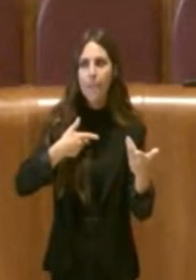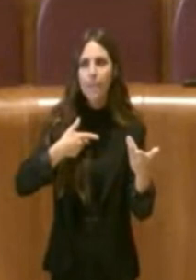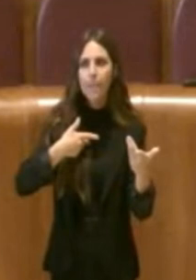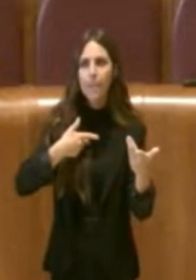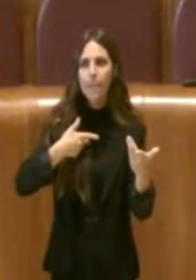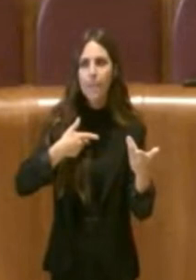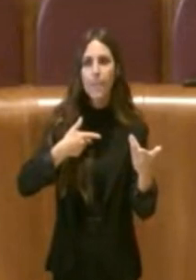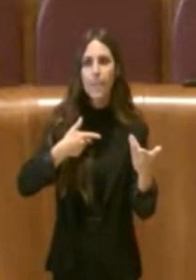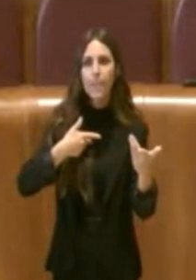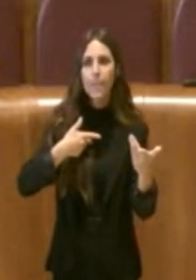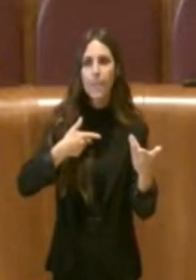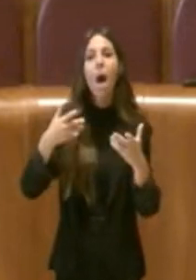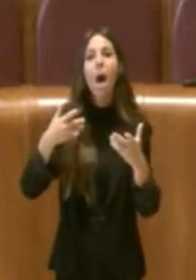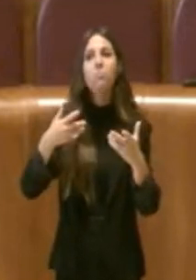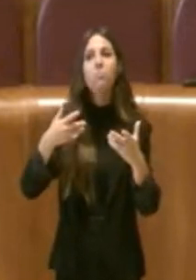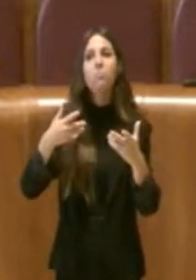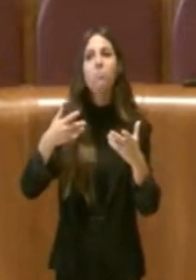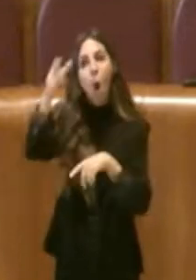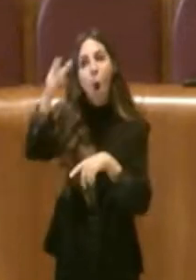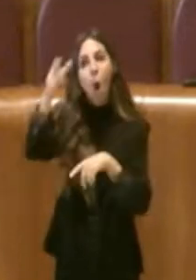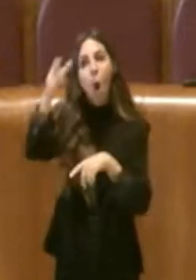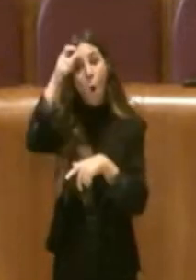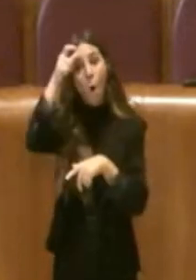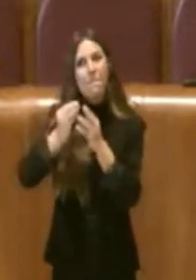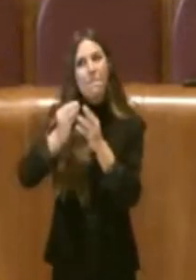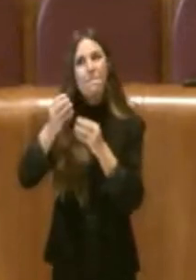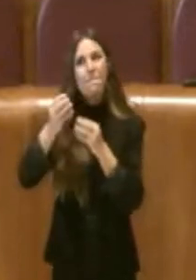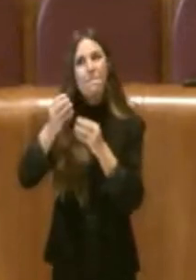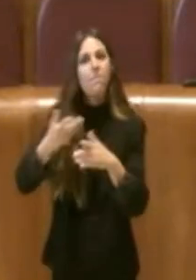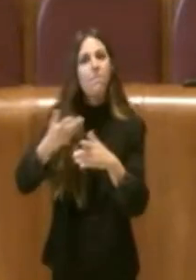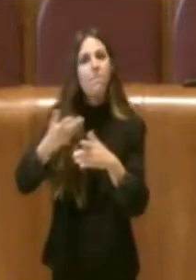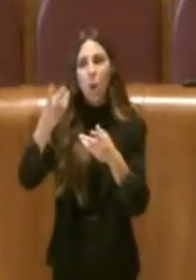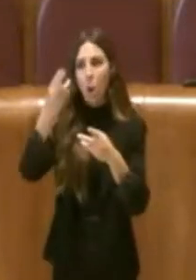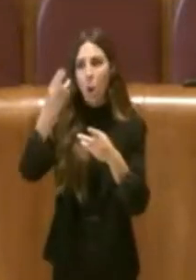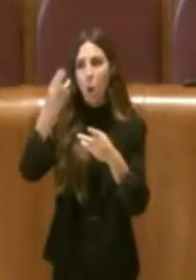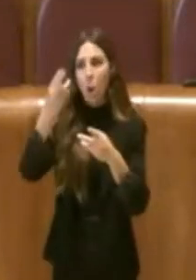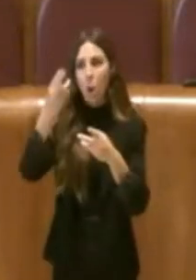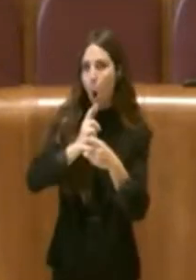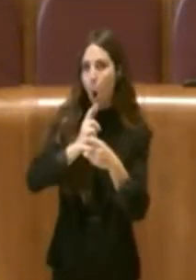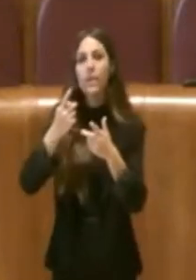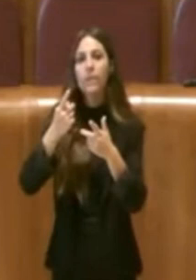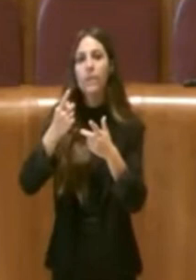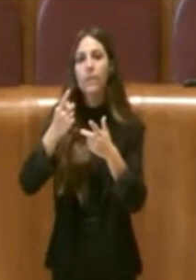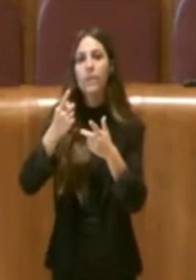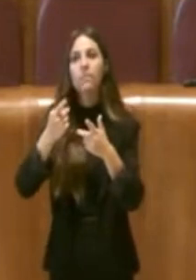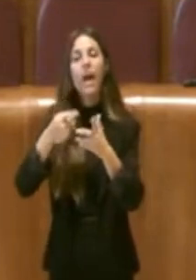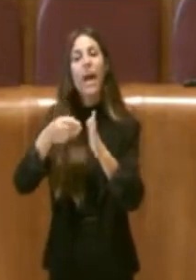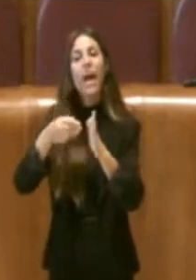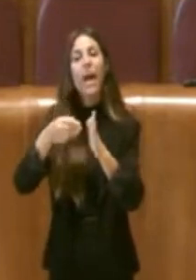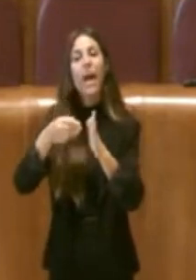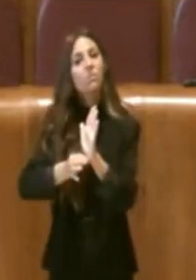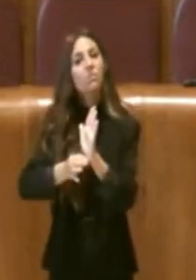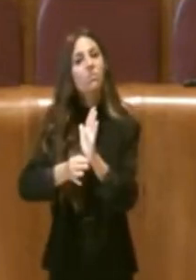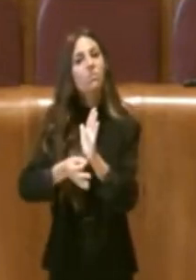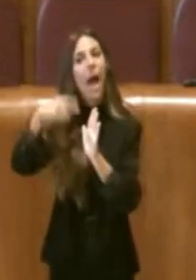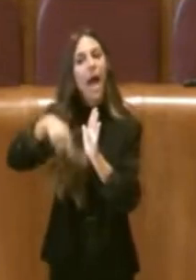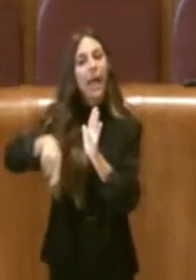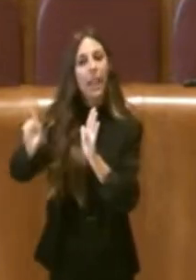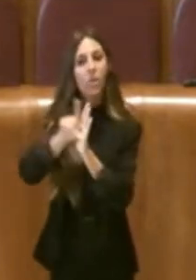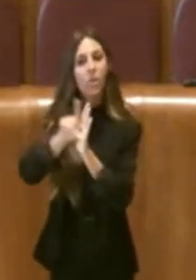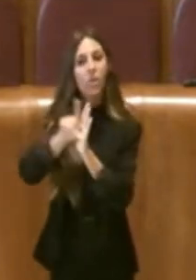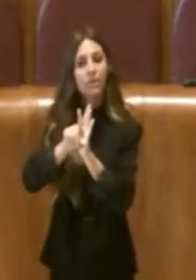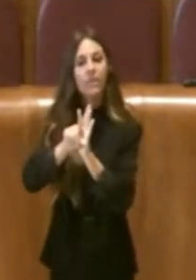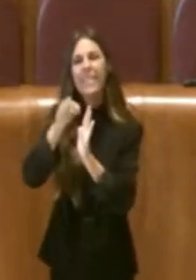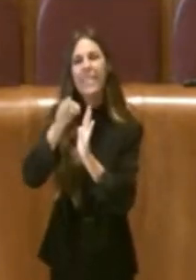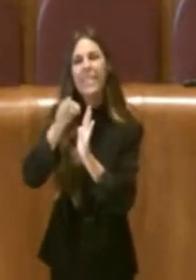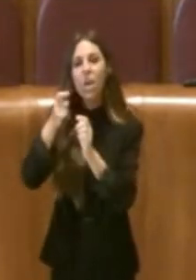in capo ai medesimi organi di governo delle funzioni non solo mettiamole così con un parallelismo regolamentari ma appunto anche legislative quindi